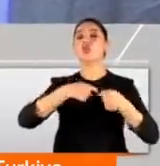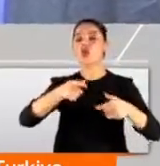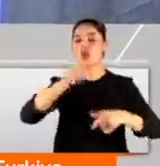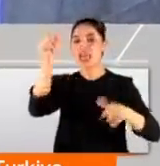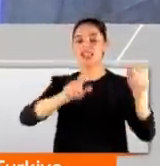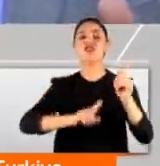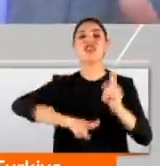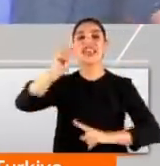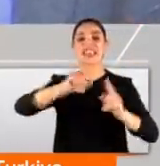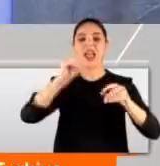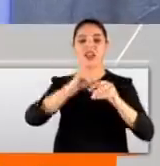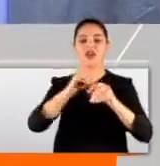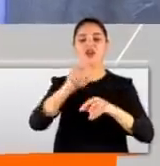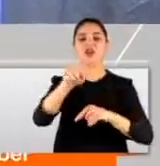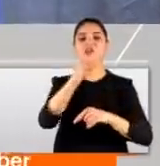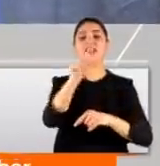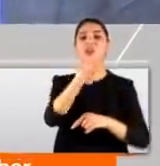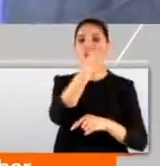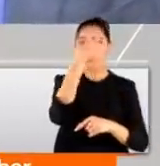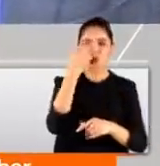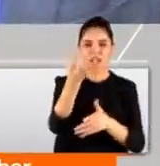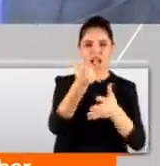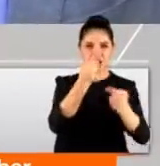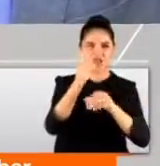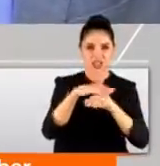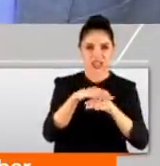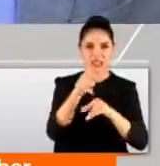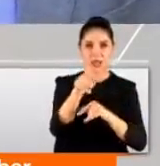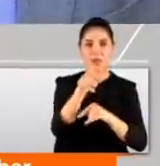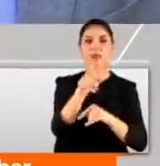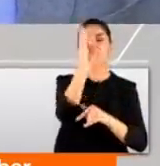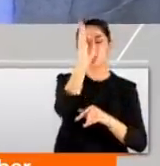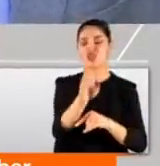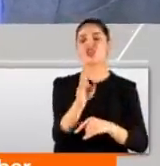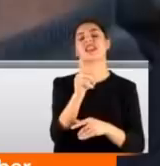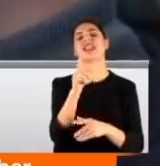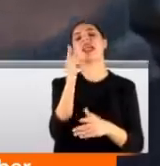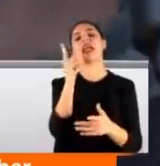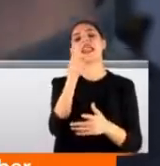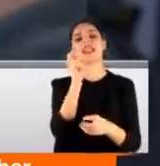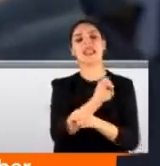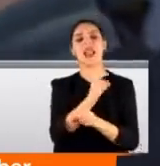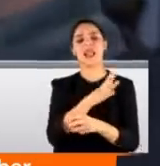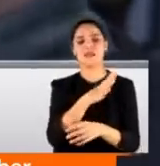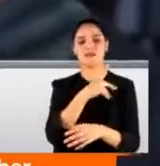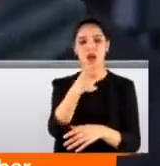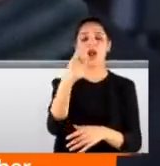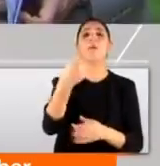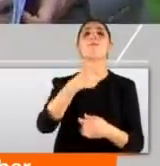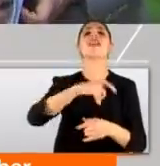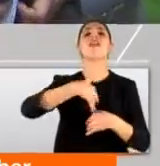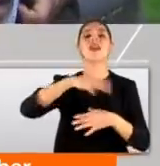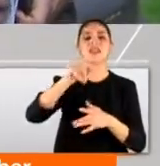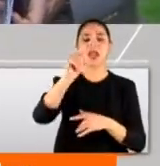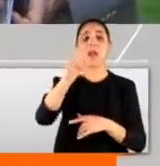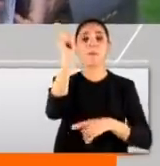ortamında o kolaylıktan alışveriş yaparken ciddi de risklerle karşı karşıyalar. Bedava mı var böyle? Her şeyin bir maliyeti var.